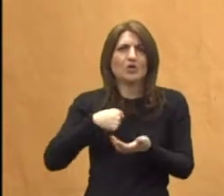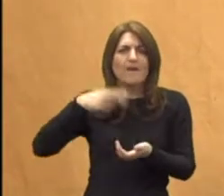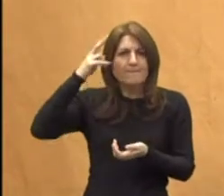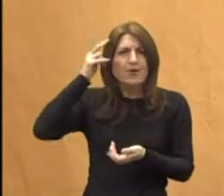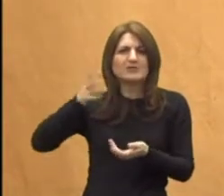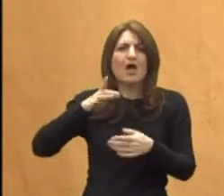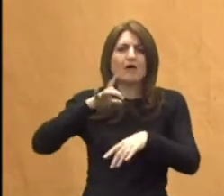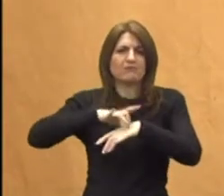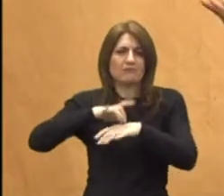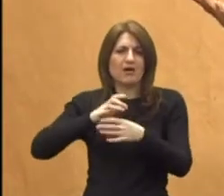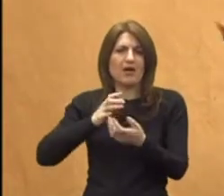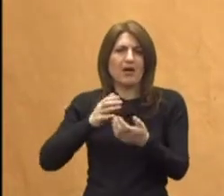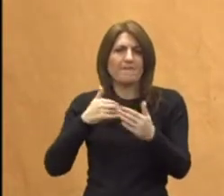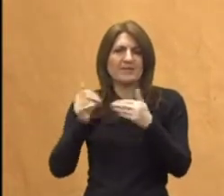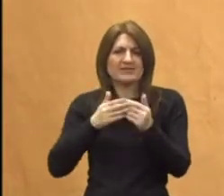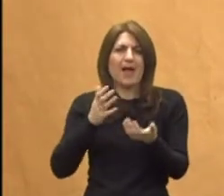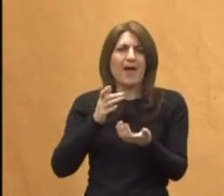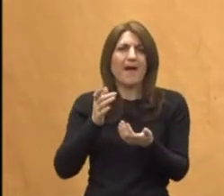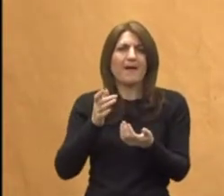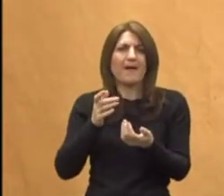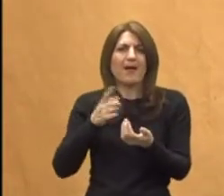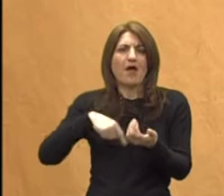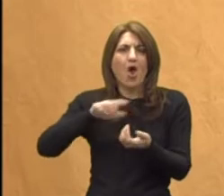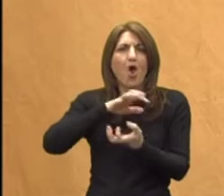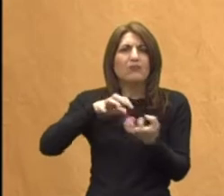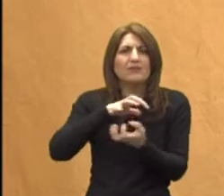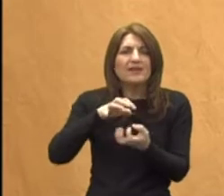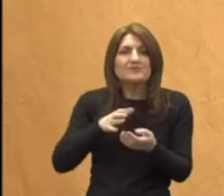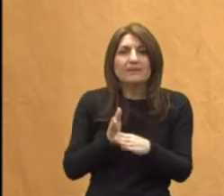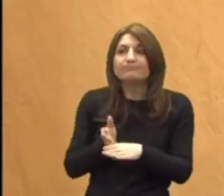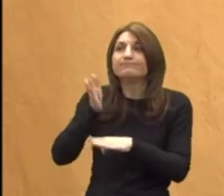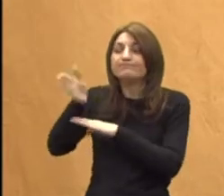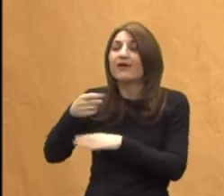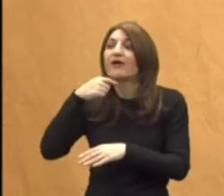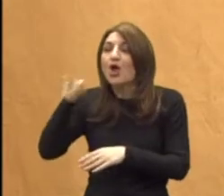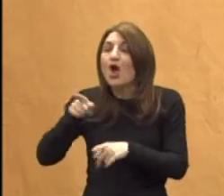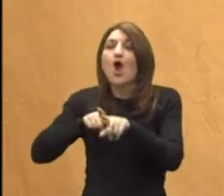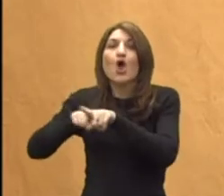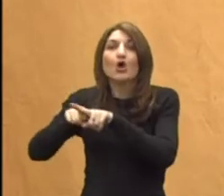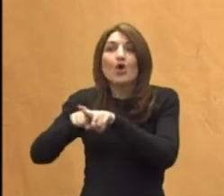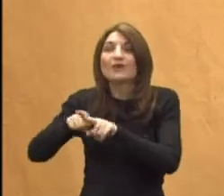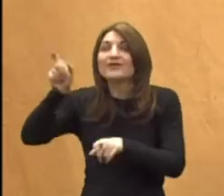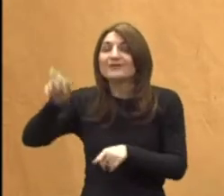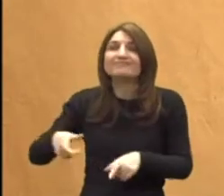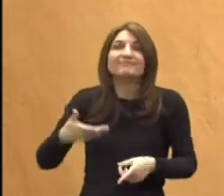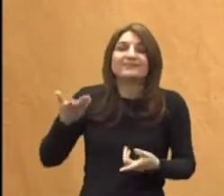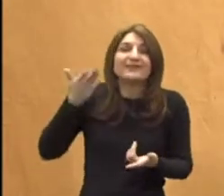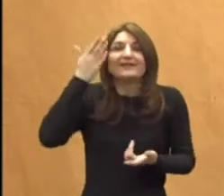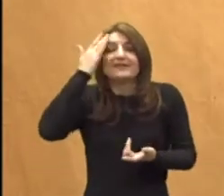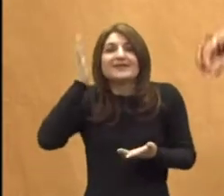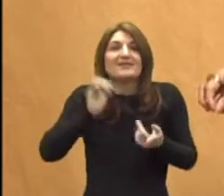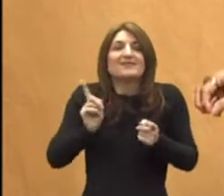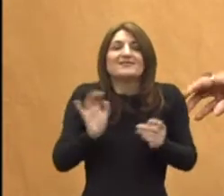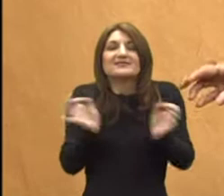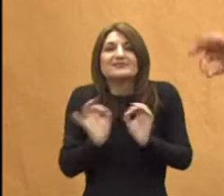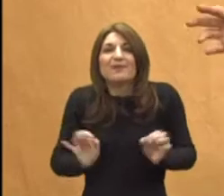medicina gdje treba, praks, je li tako, gdje bi se trebali uputiti da se taj roditelj koji još možda nije spreman iz bilo kojih razloga